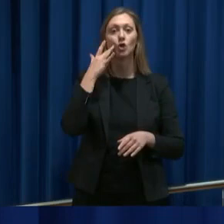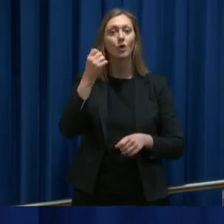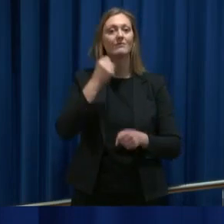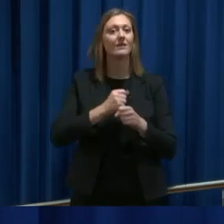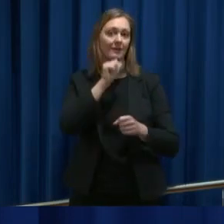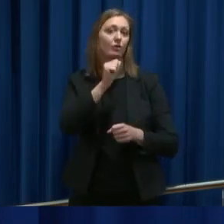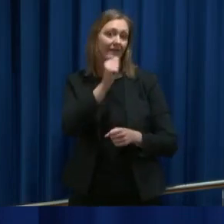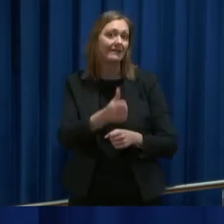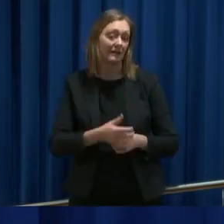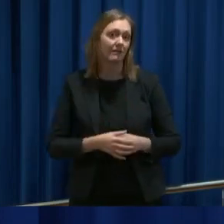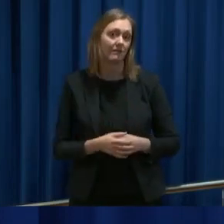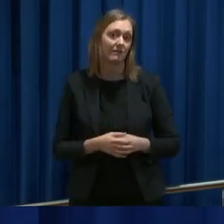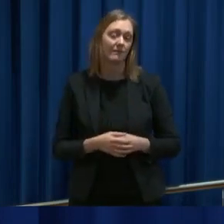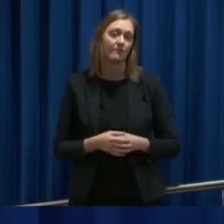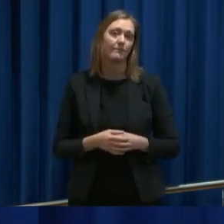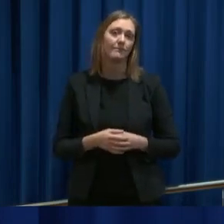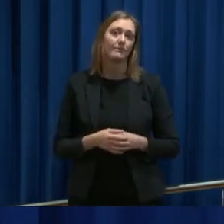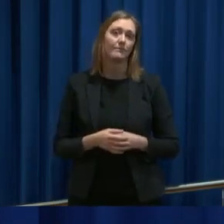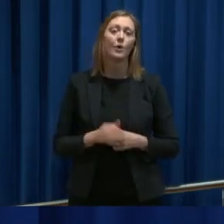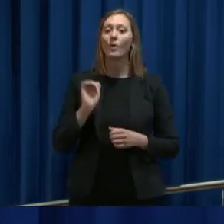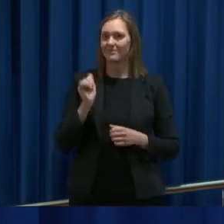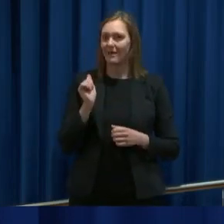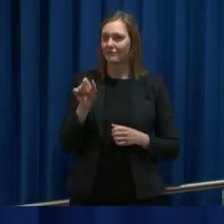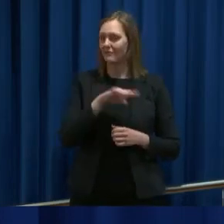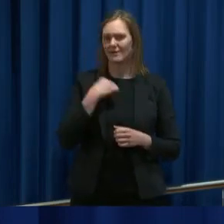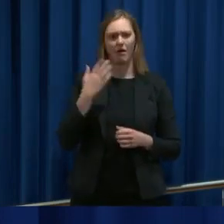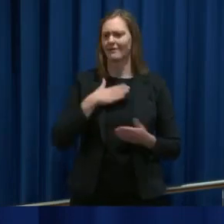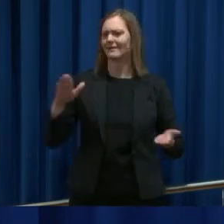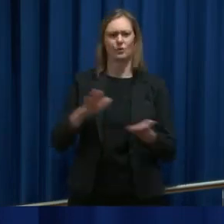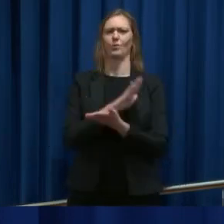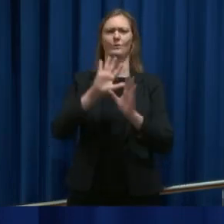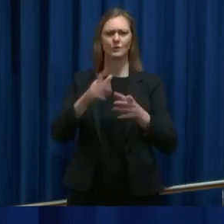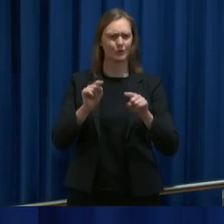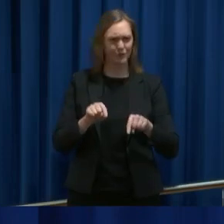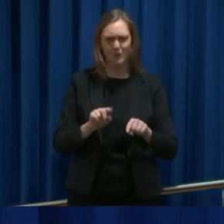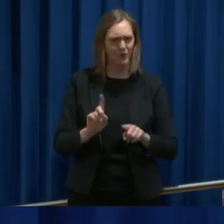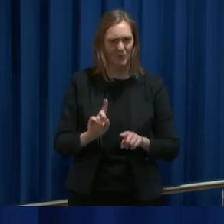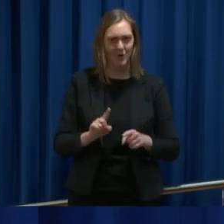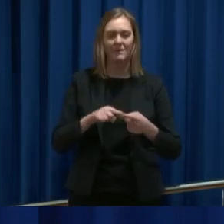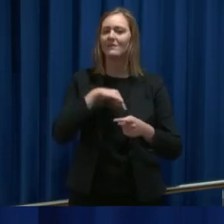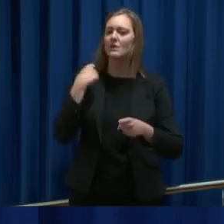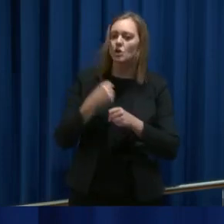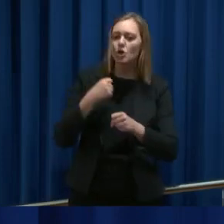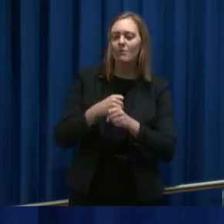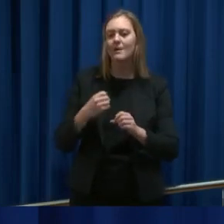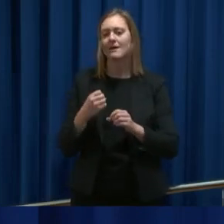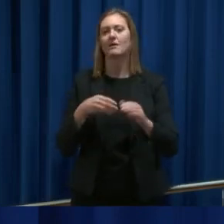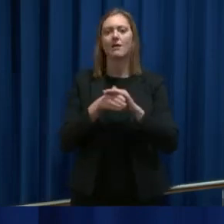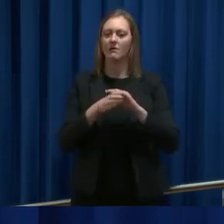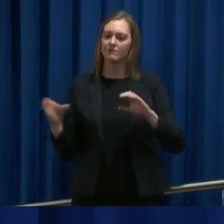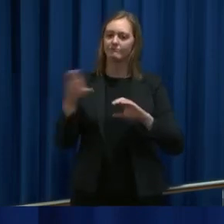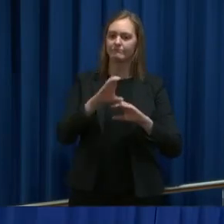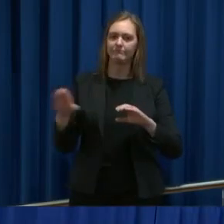er nødvendig. Og derfor er det sånn at vi ikke er tomt fra dette utstyret nå, men vi jobber med å fylle på lagrene.